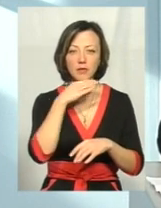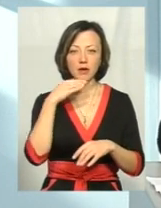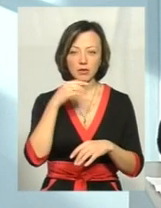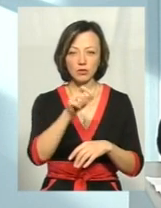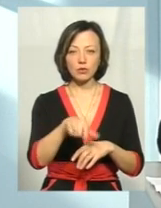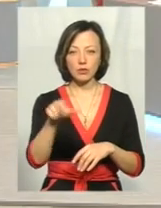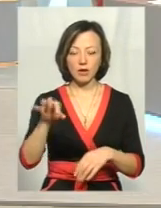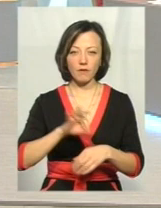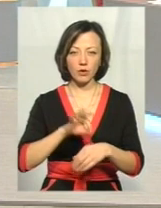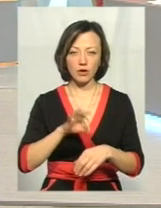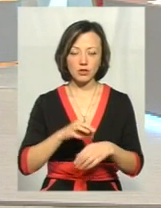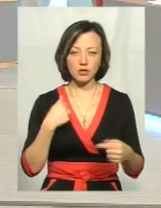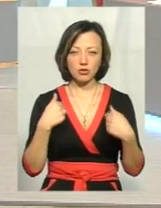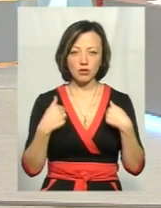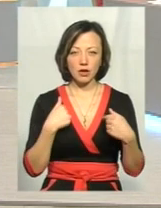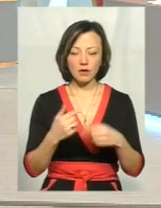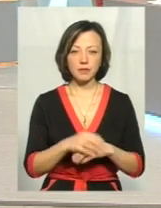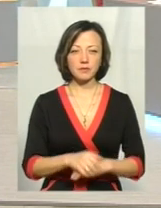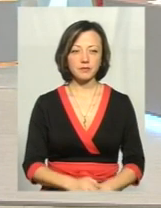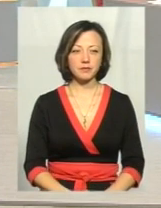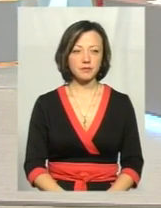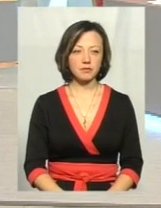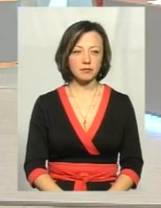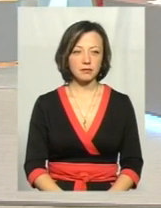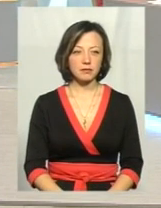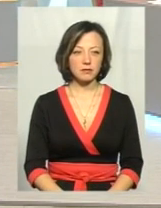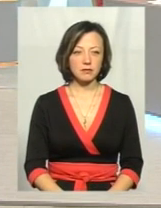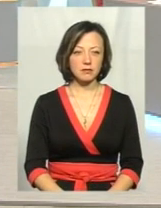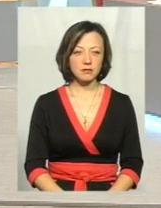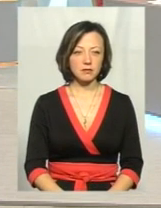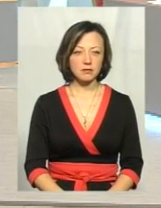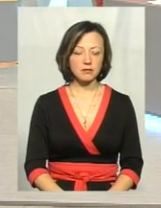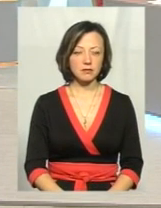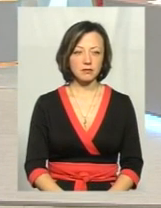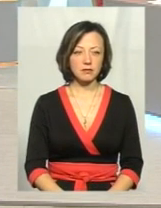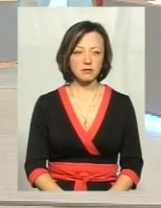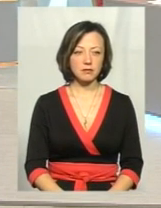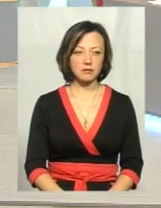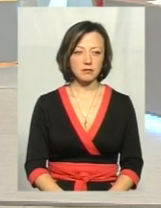хворіє і страждає, Відпевним, вже в залежності від збудника.